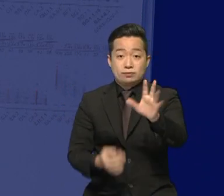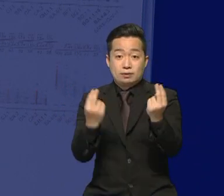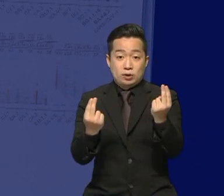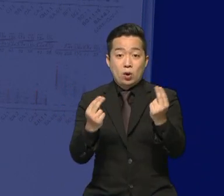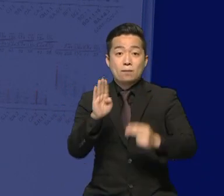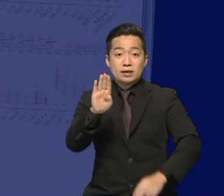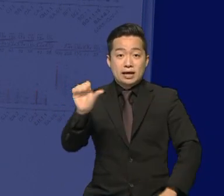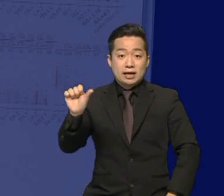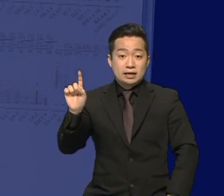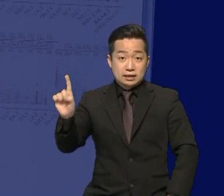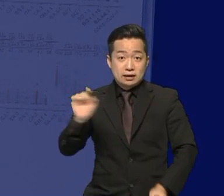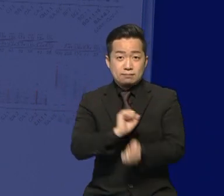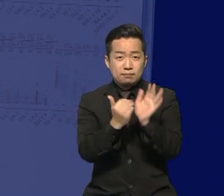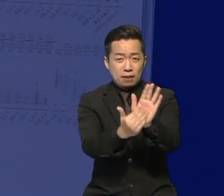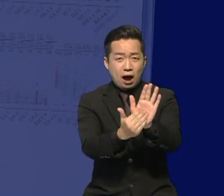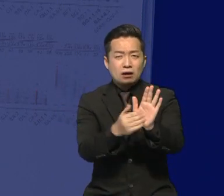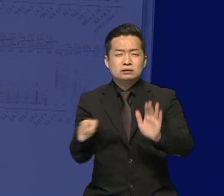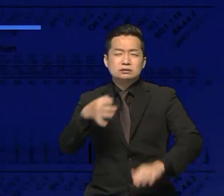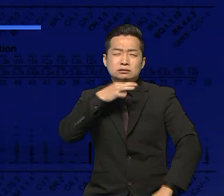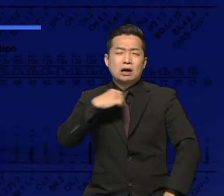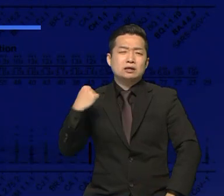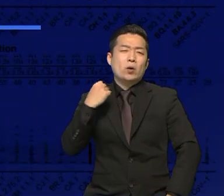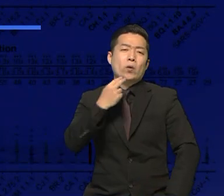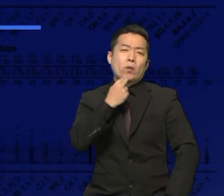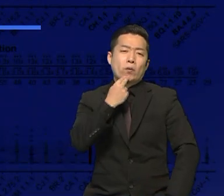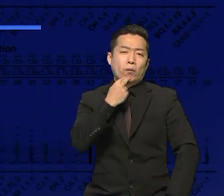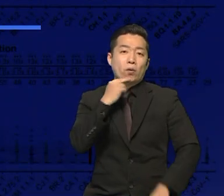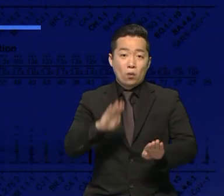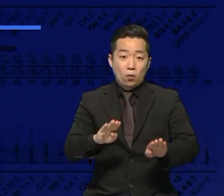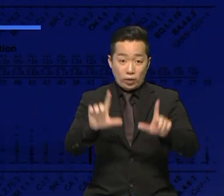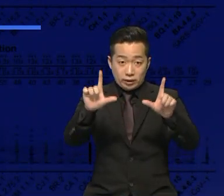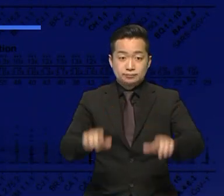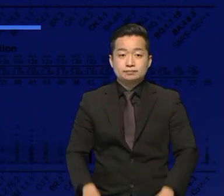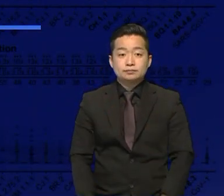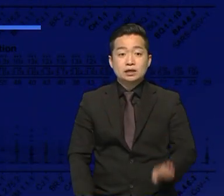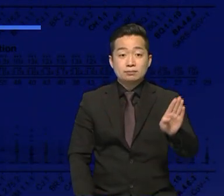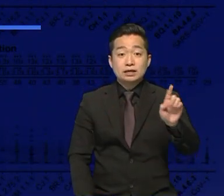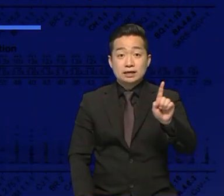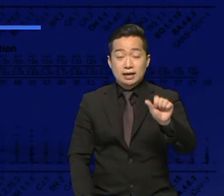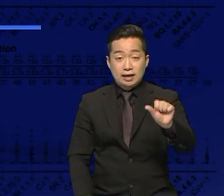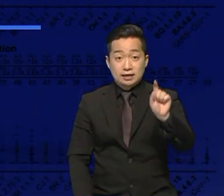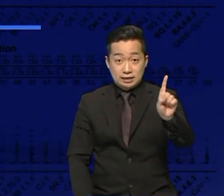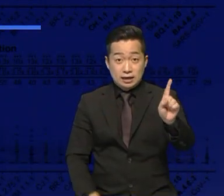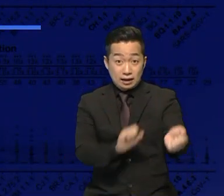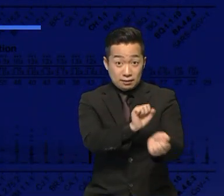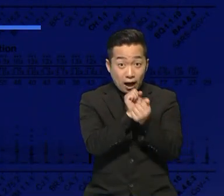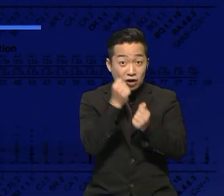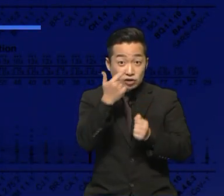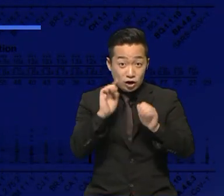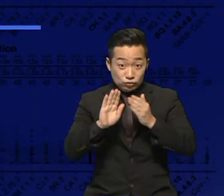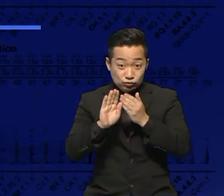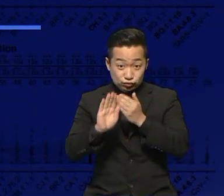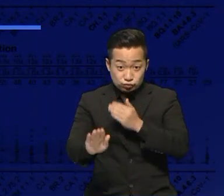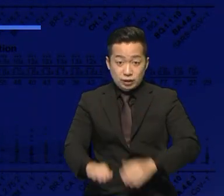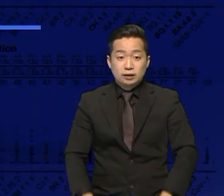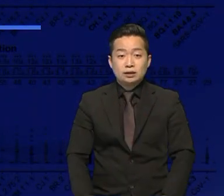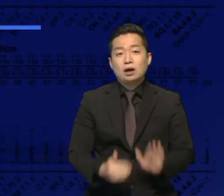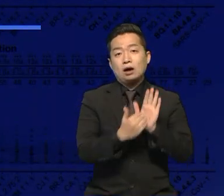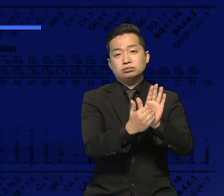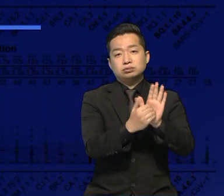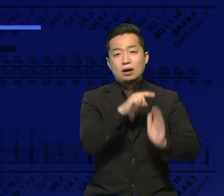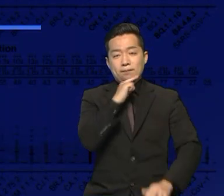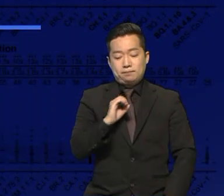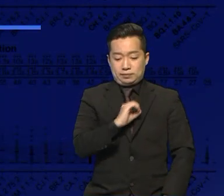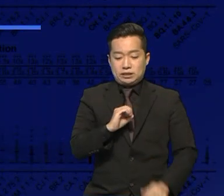항체가 더 효과가 없는 겁니다. 올해 초 BAO에 걸렸던 사람은 6개월 지났으니까 중화 항체 양이